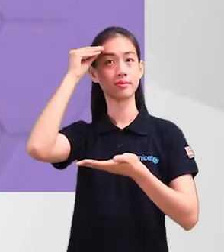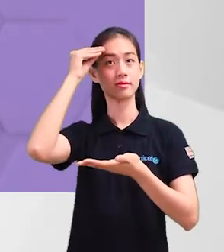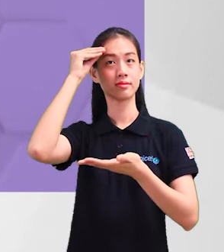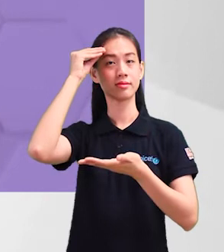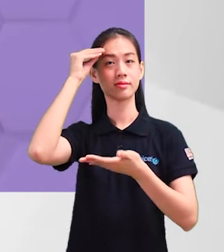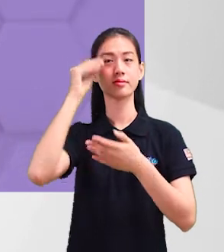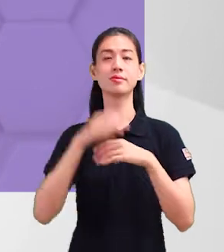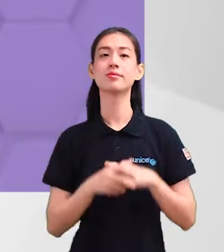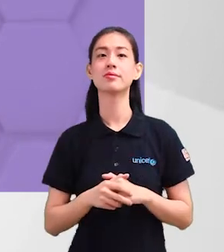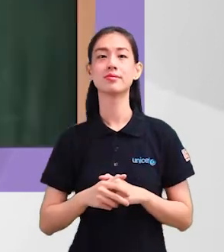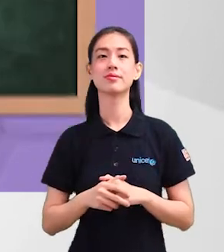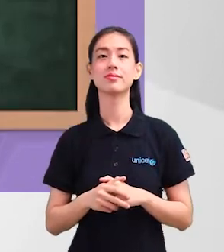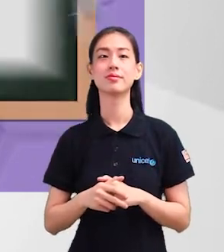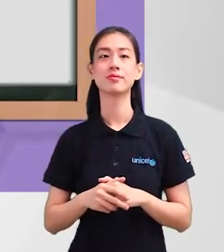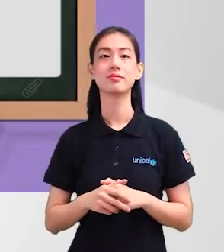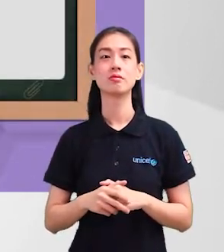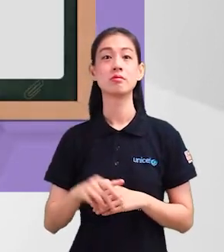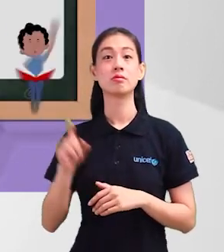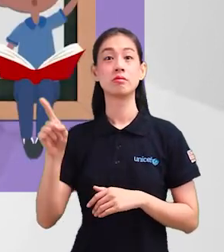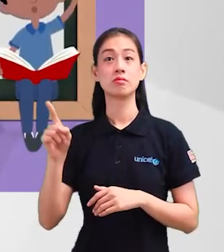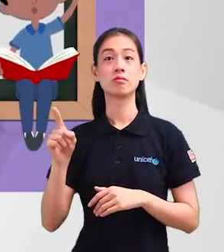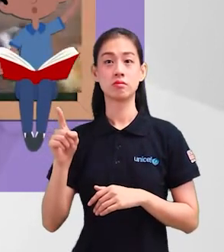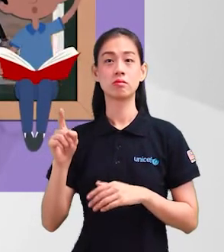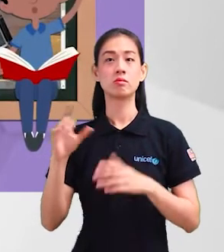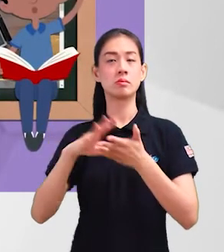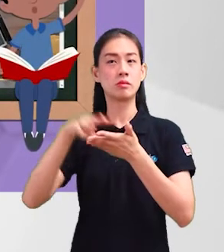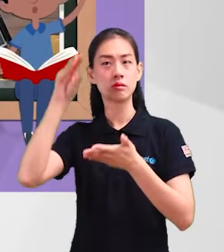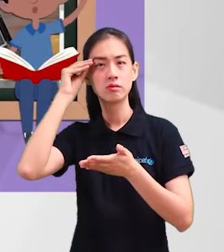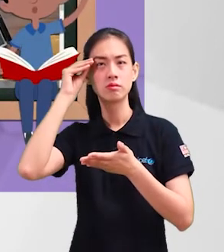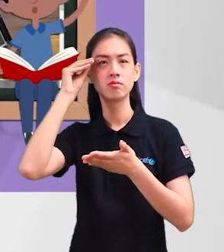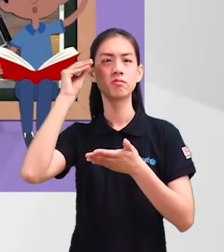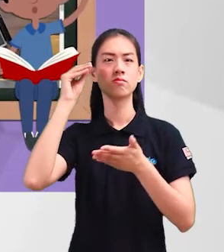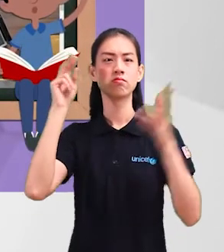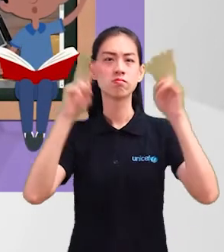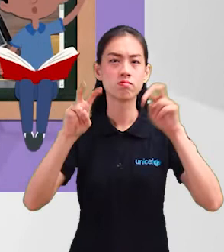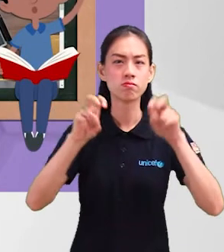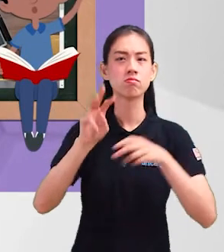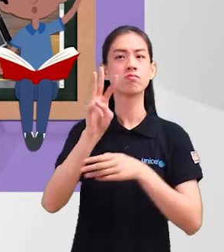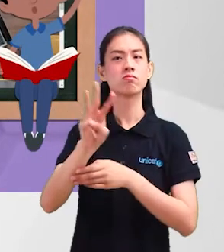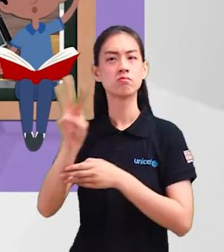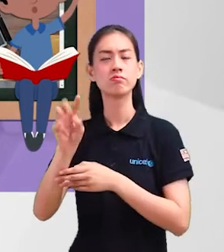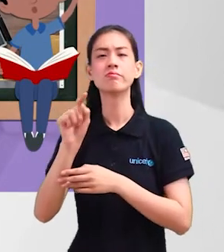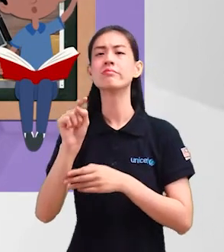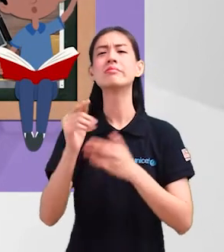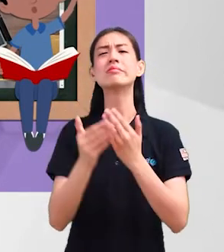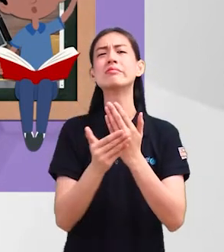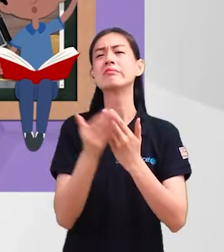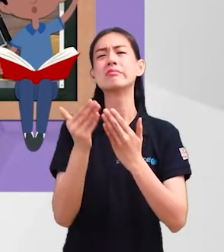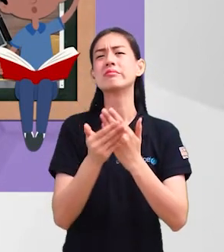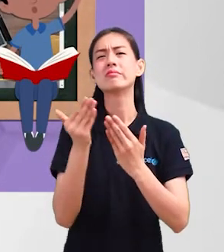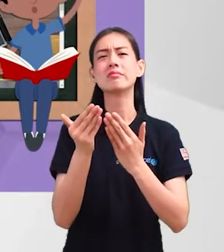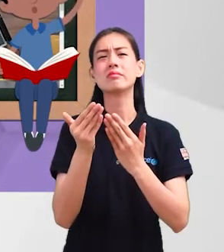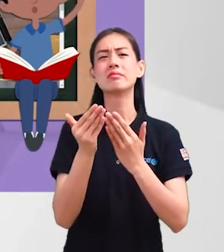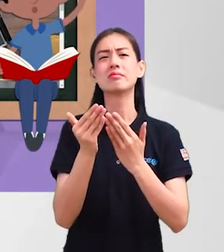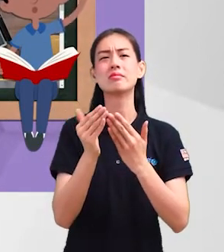dipelajari. Ini merujuk kepada tahap kemudahan pengguna untuk belajar meneroka dan menggunakan laman web anda. Cara